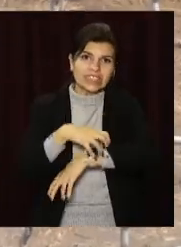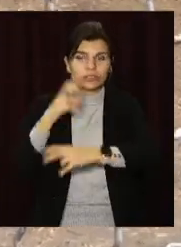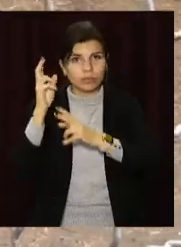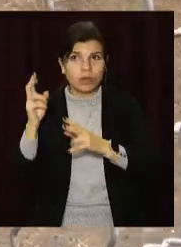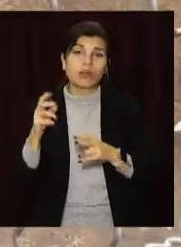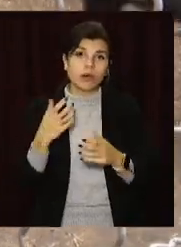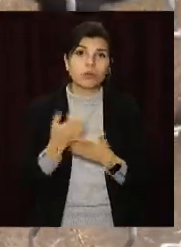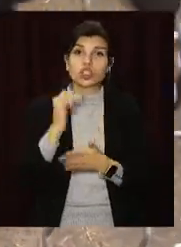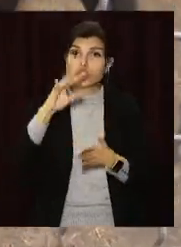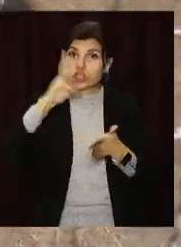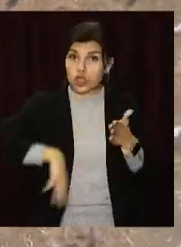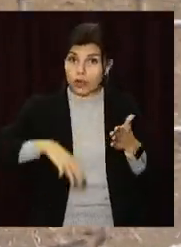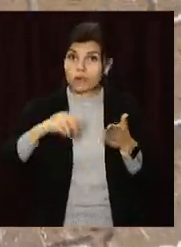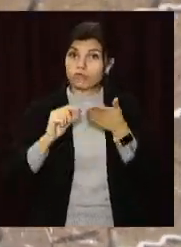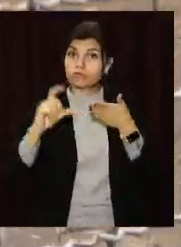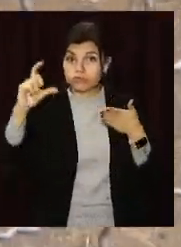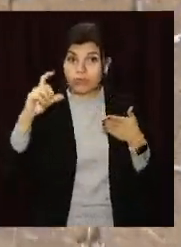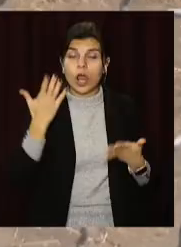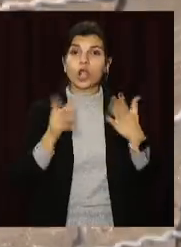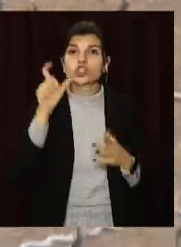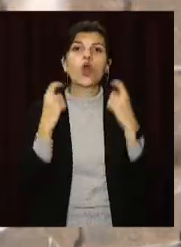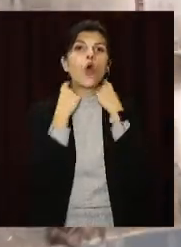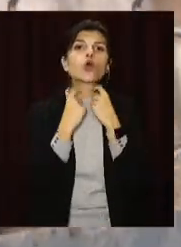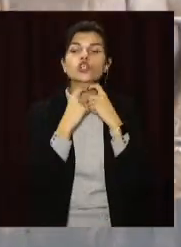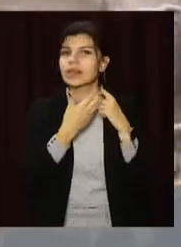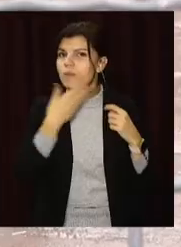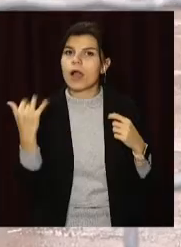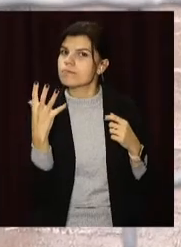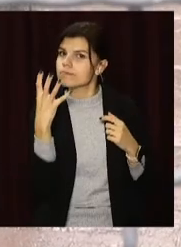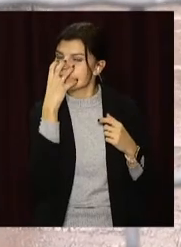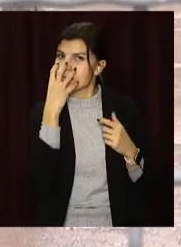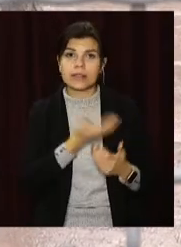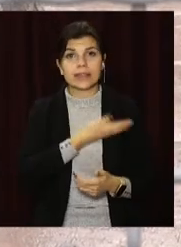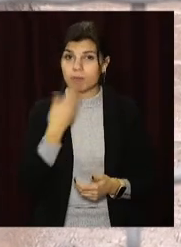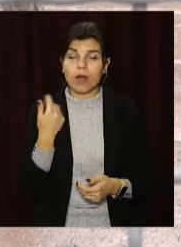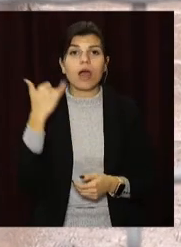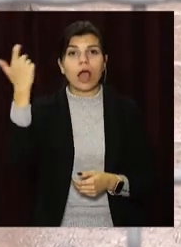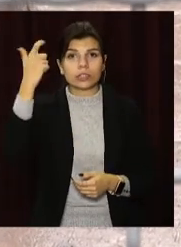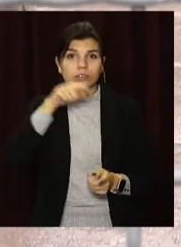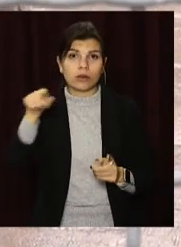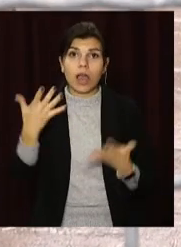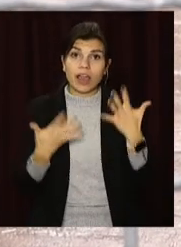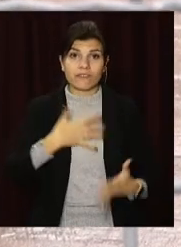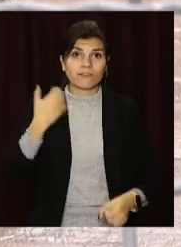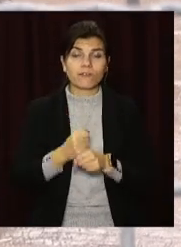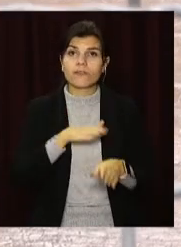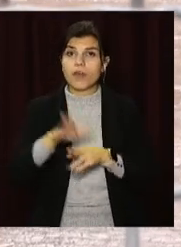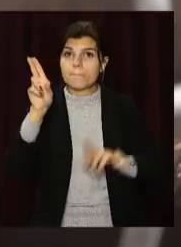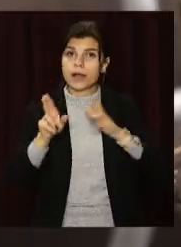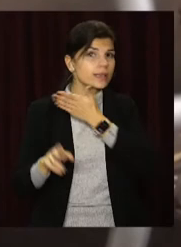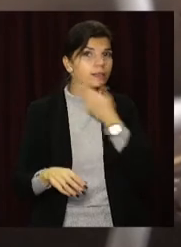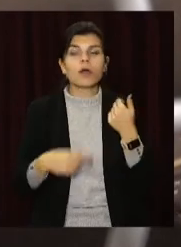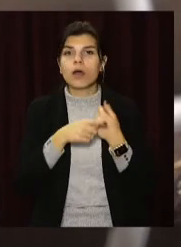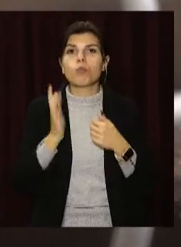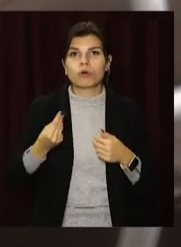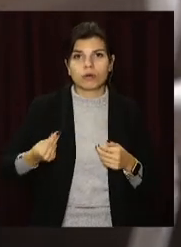цим зросли штрафи за вигул собак без нашинників та намордників. Тепер хазяям за недотримання правил доведеться